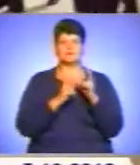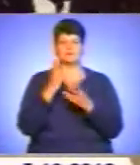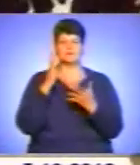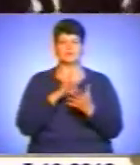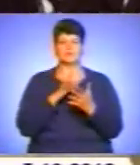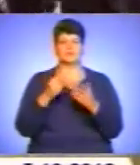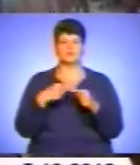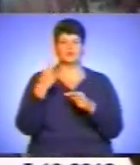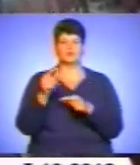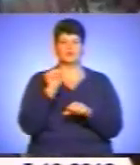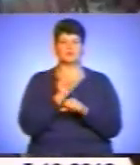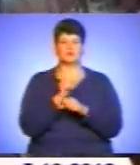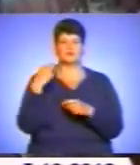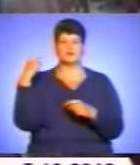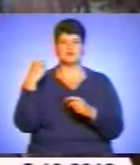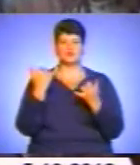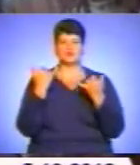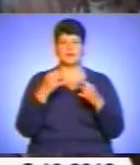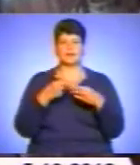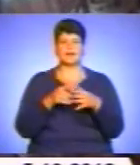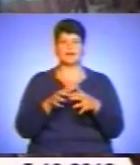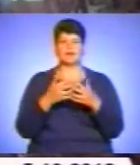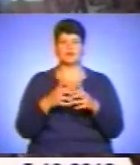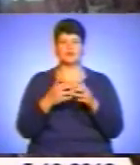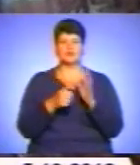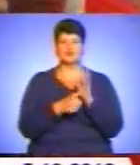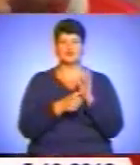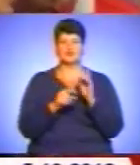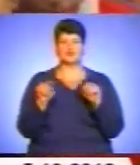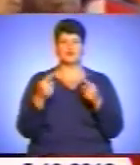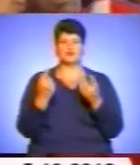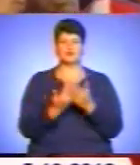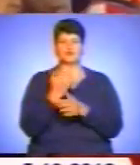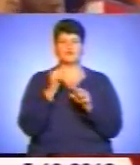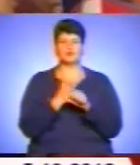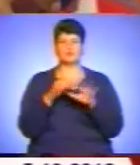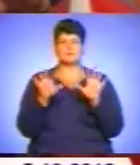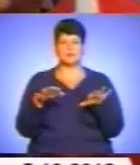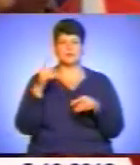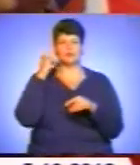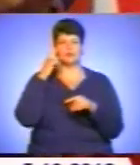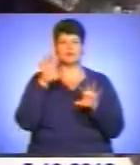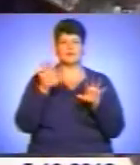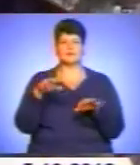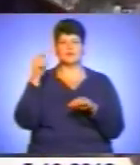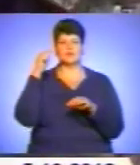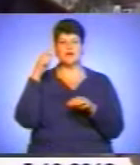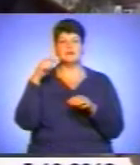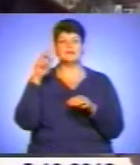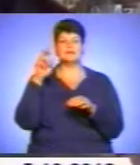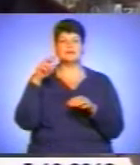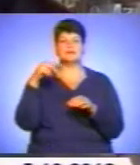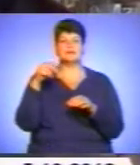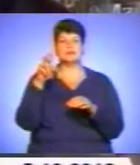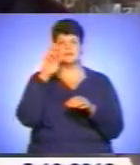зупинкою президента. Сучасні технології та 600 створених робочих місць. На думку глави держави, це той шлях, яким треба рухатися